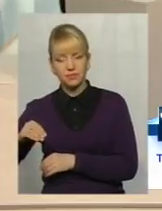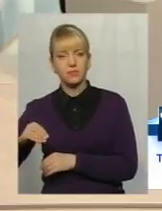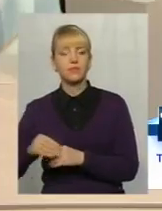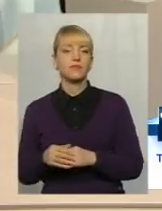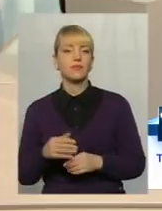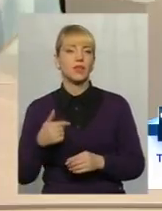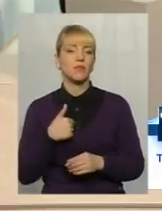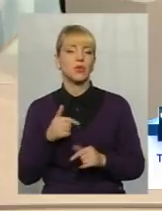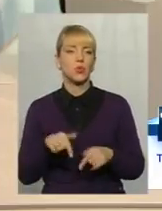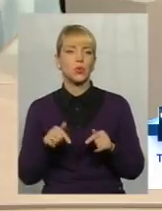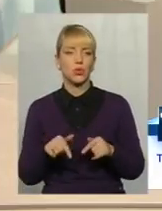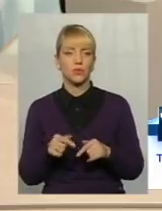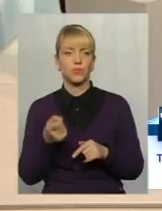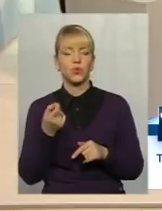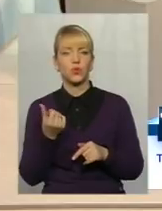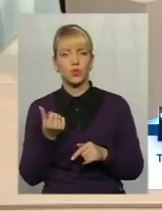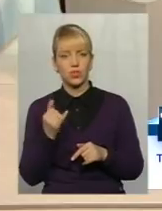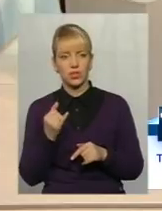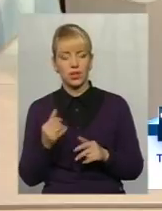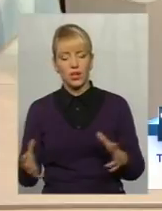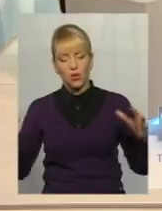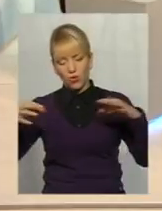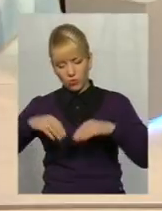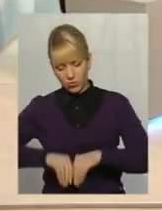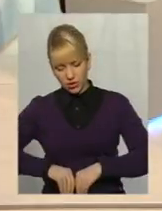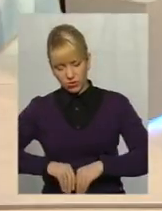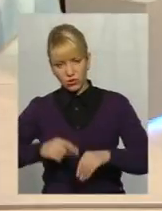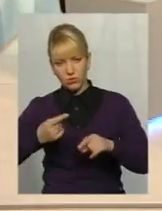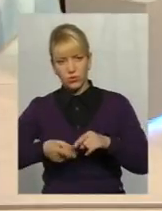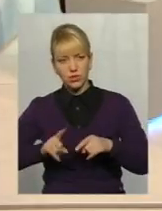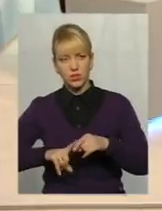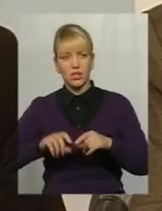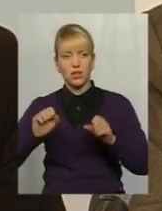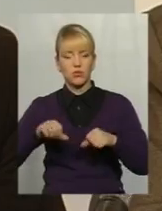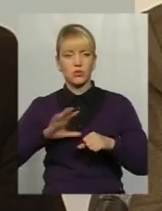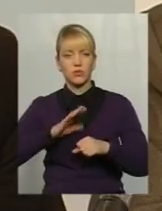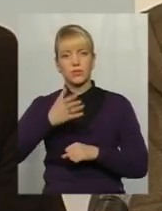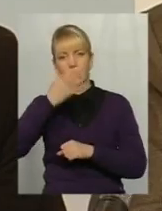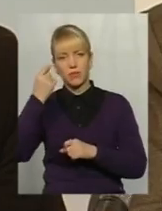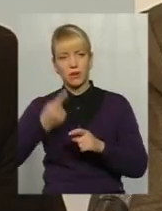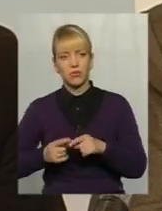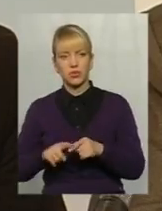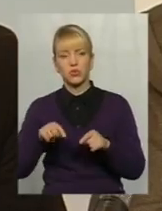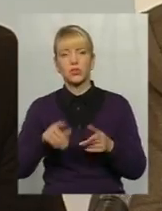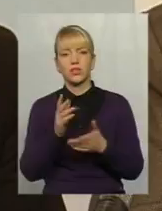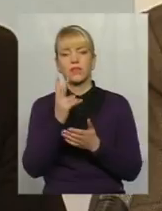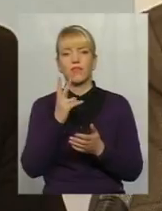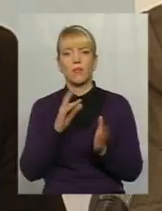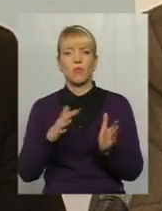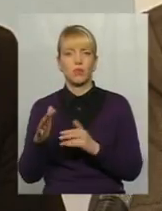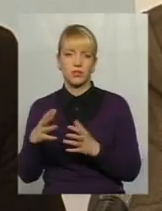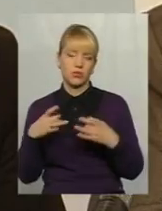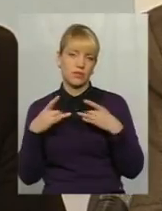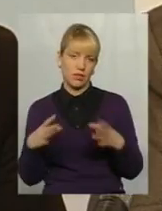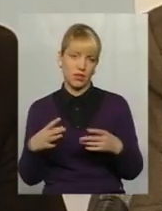трохи і об'єднуємо ці чинники, і, часом, можливо, і забуваємо про них. Тут є два моменти у святах. Це